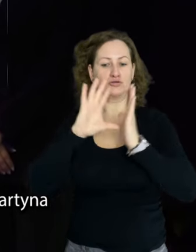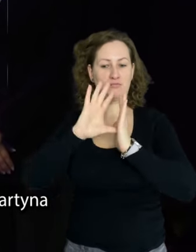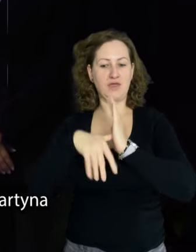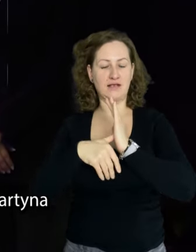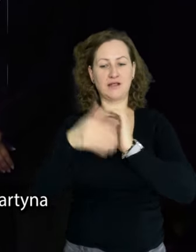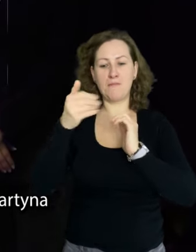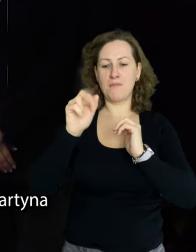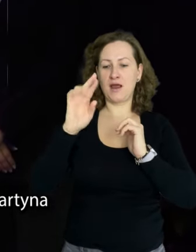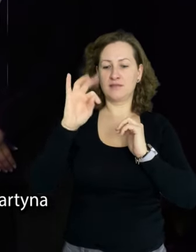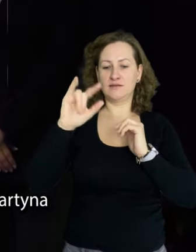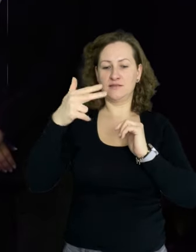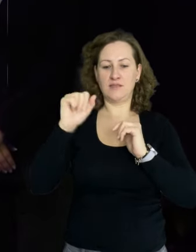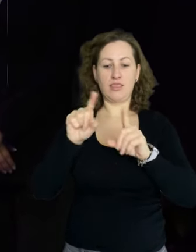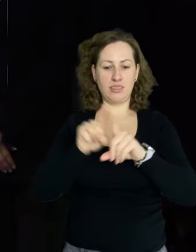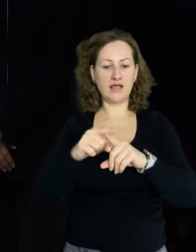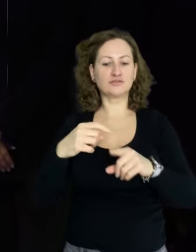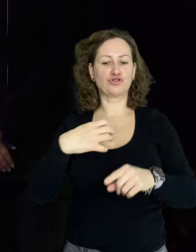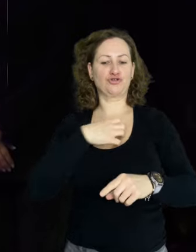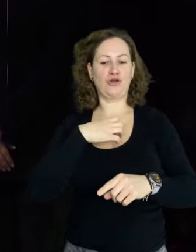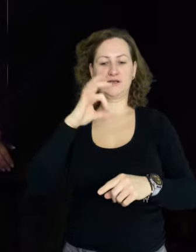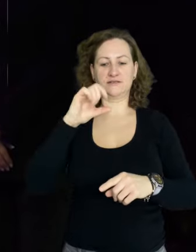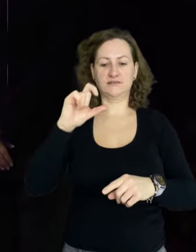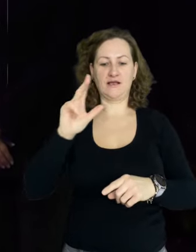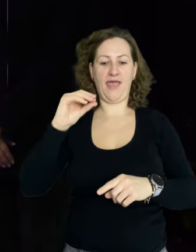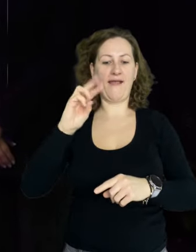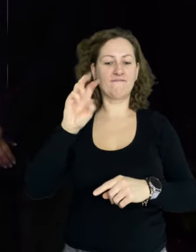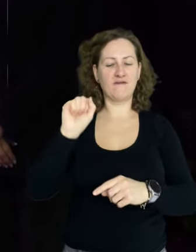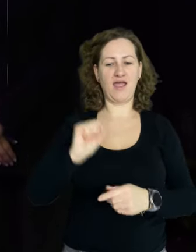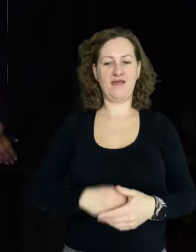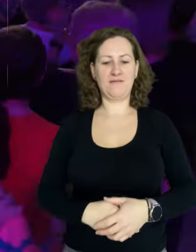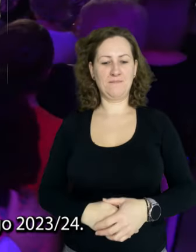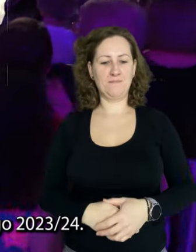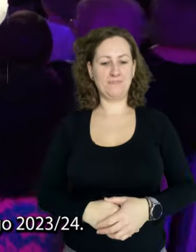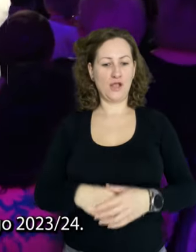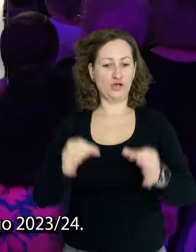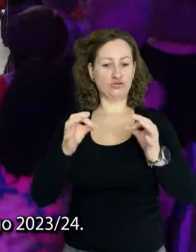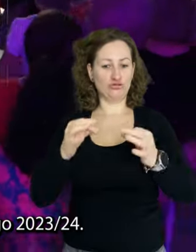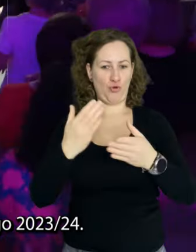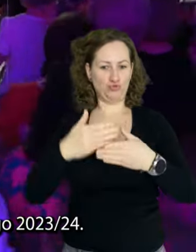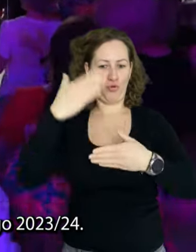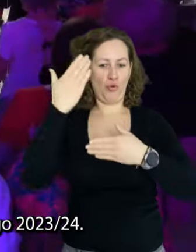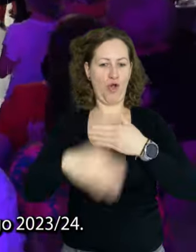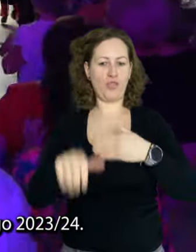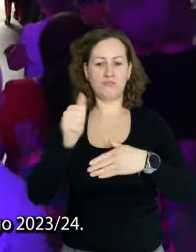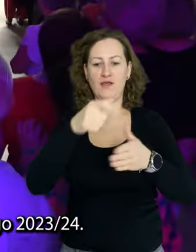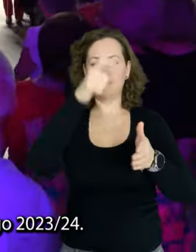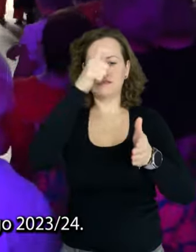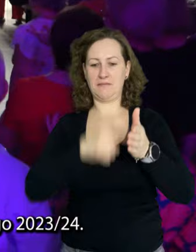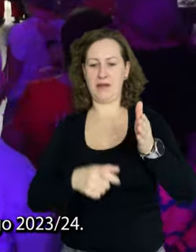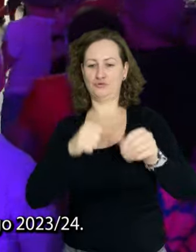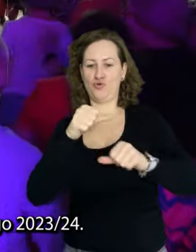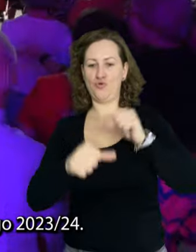Miasta Martyna Łangowska-Siembida oraz dyrektor SCK Ewa Roman. Dzisiaj kończymy zaliczenie